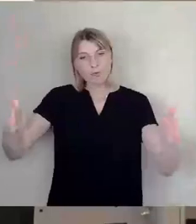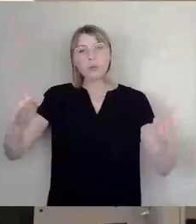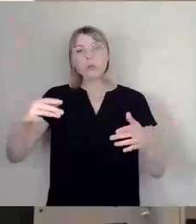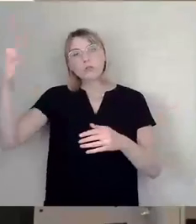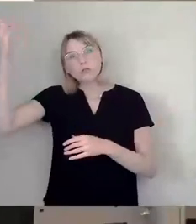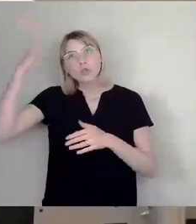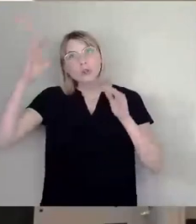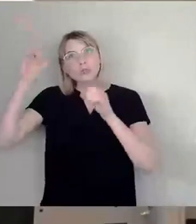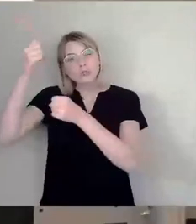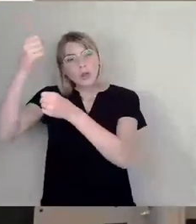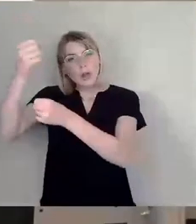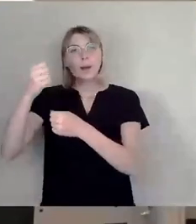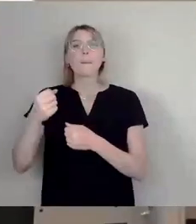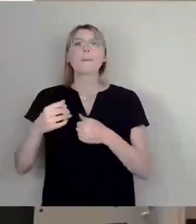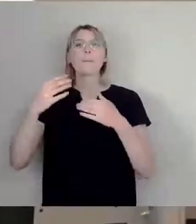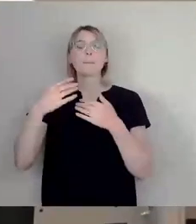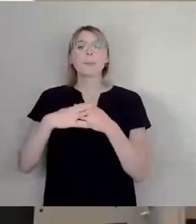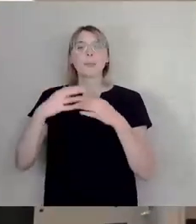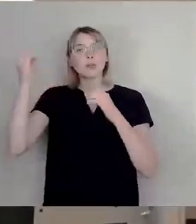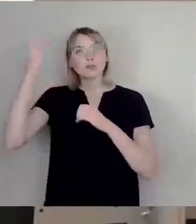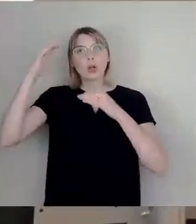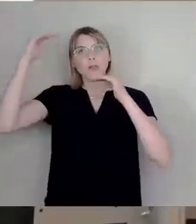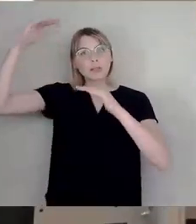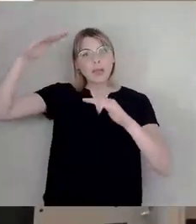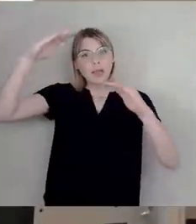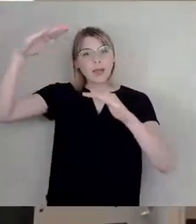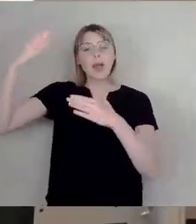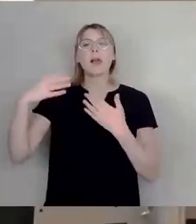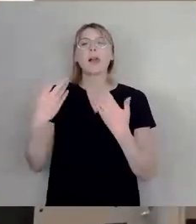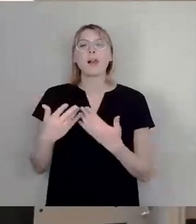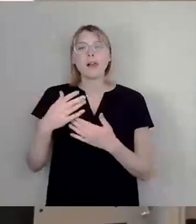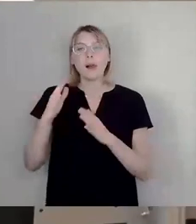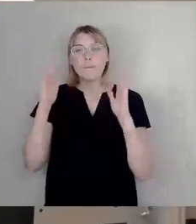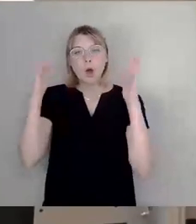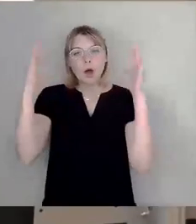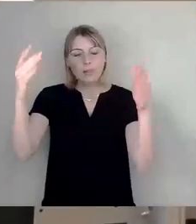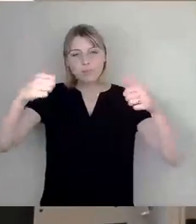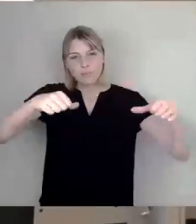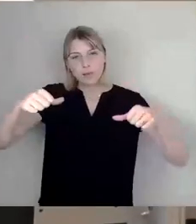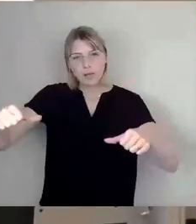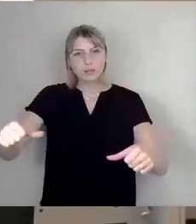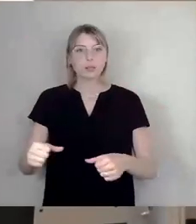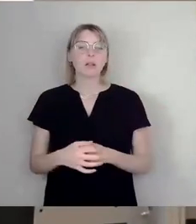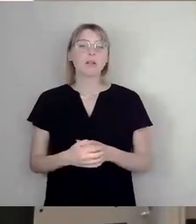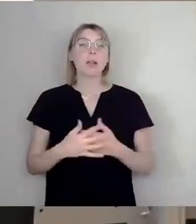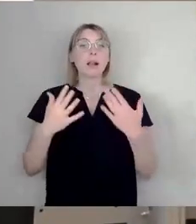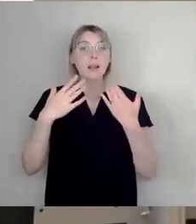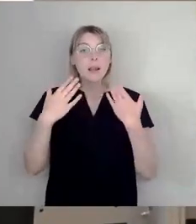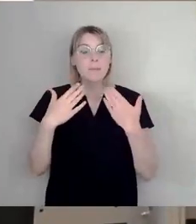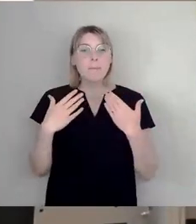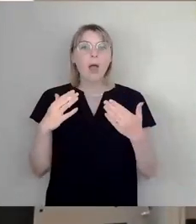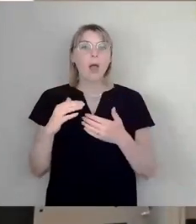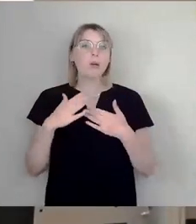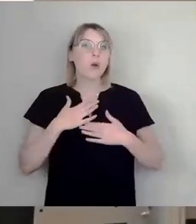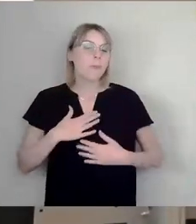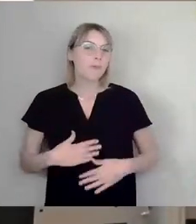Sonnensegel. Bäume sollen gepflanzt werden und bewässert werden. Klimakomfortzonen sollen entstehen.